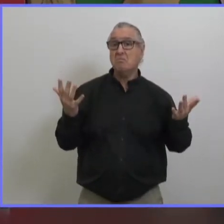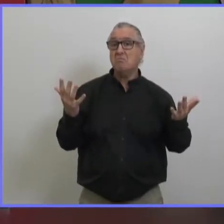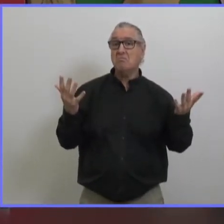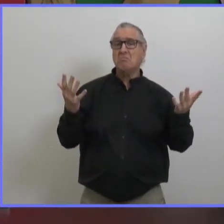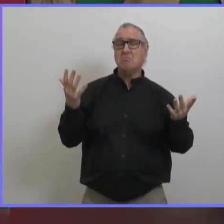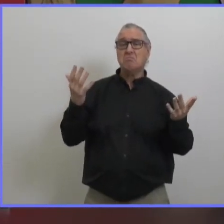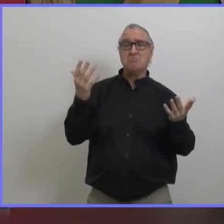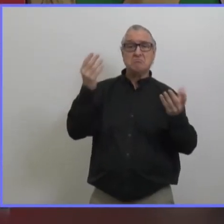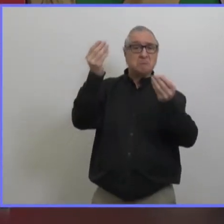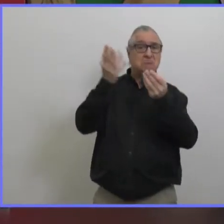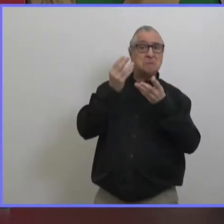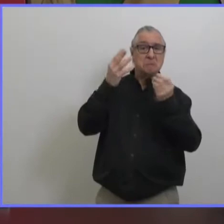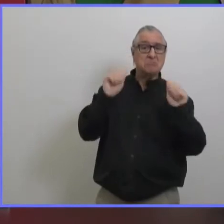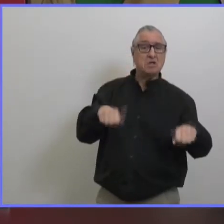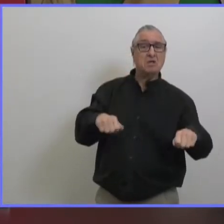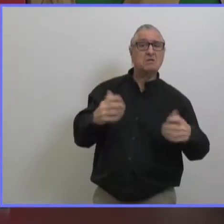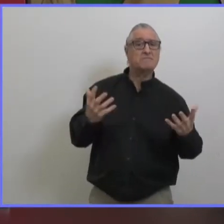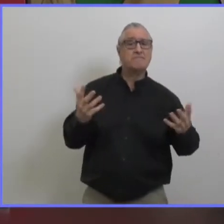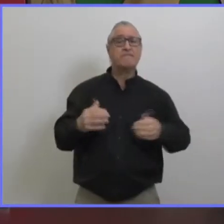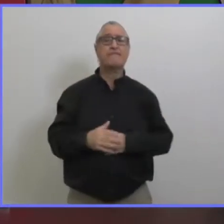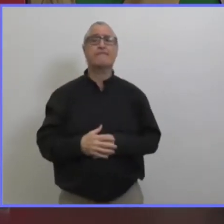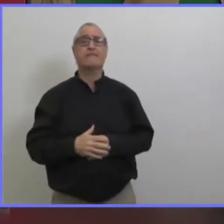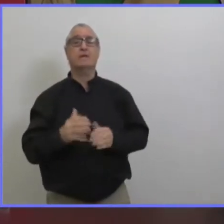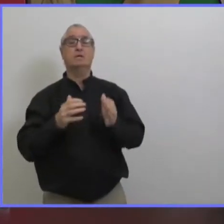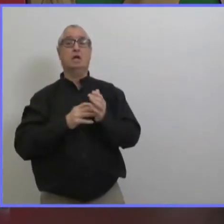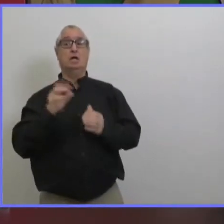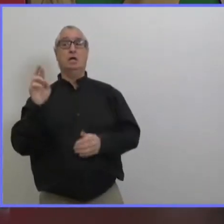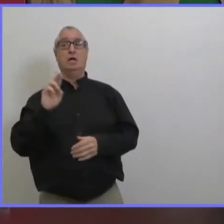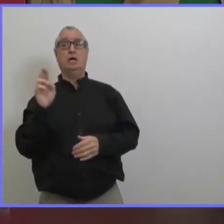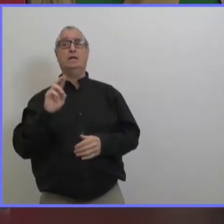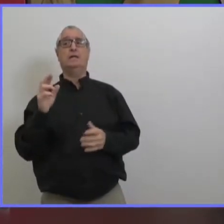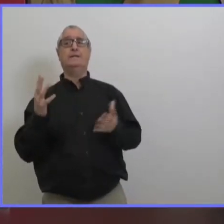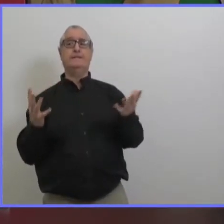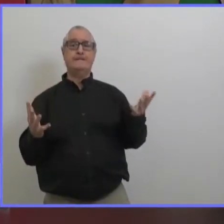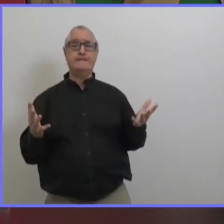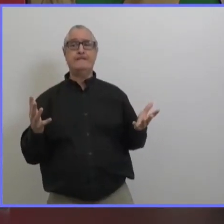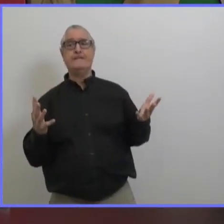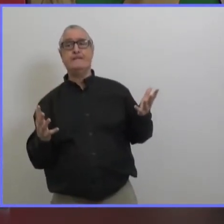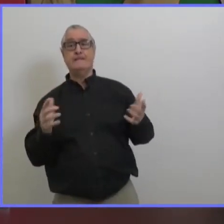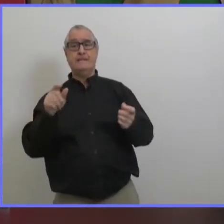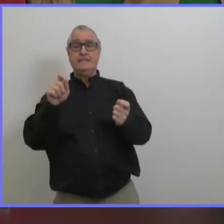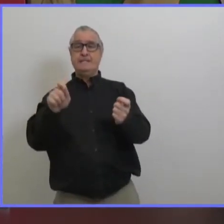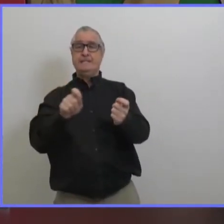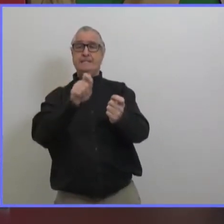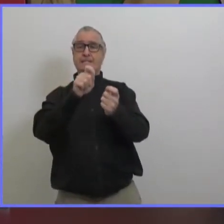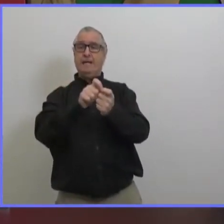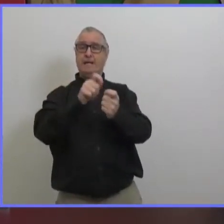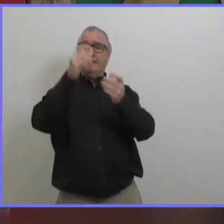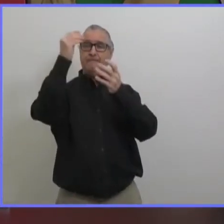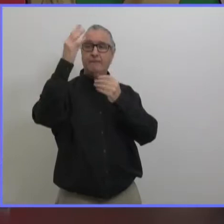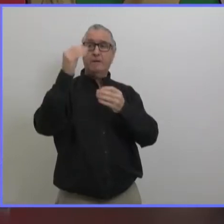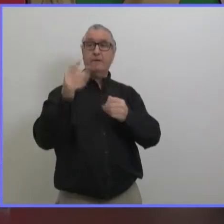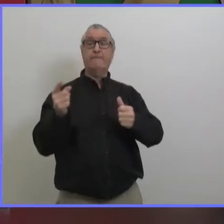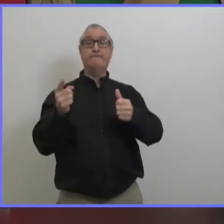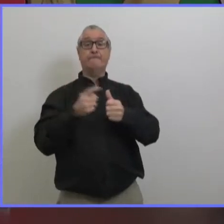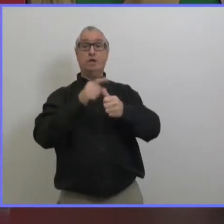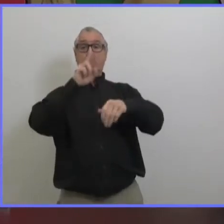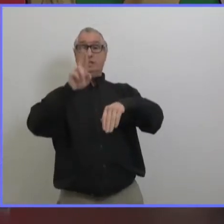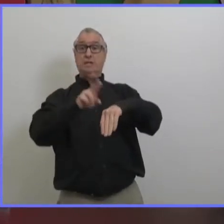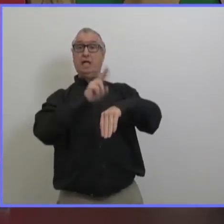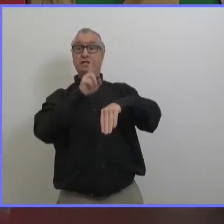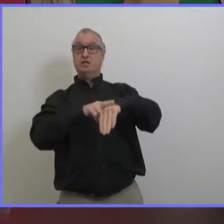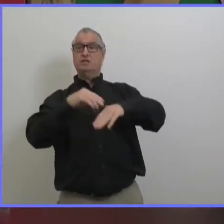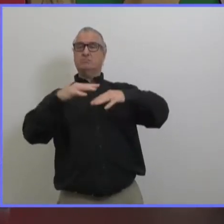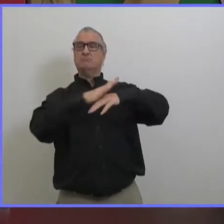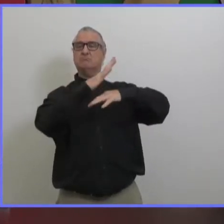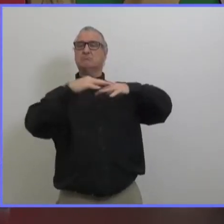et où est-ce qu'on en est alors en ce qui concerne les détails spécifiques de la situation dans